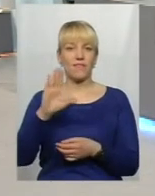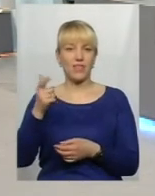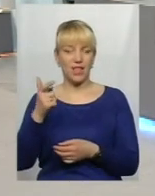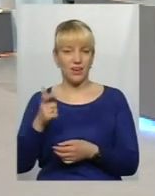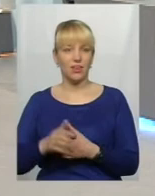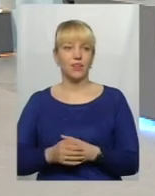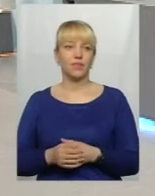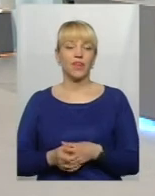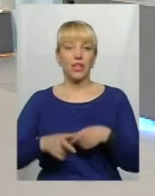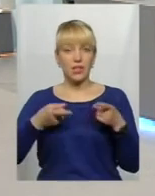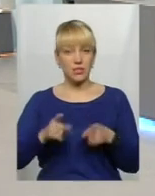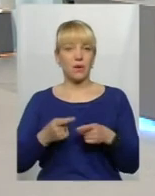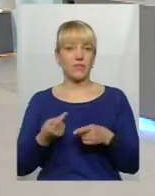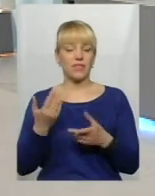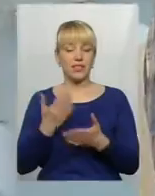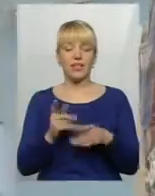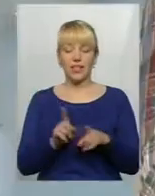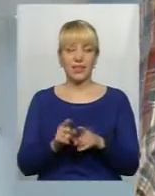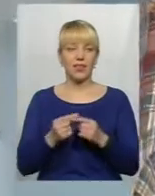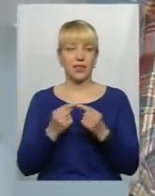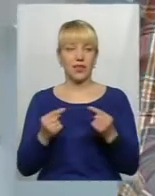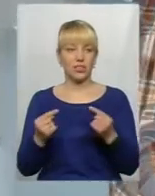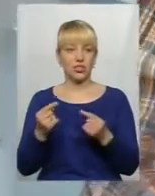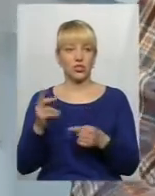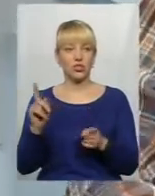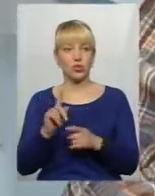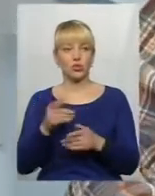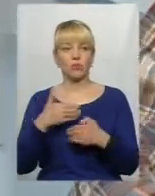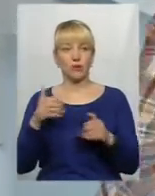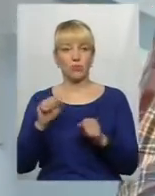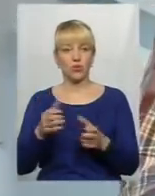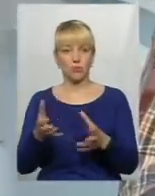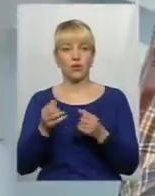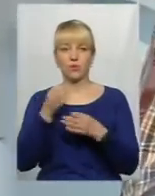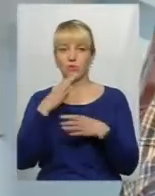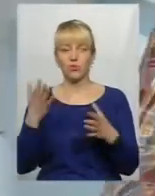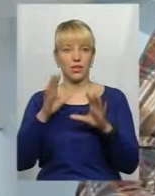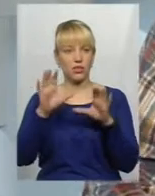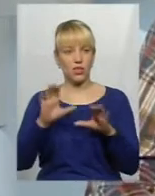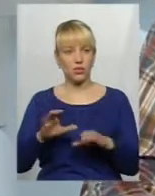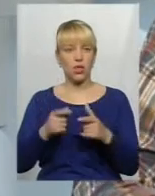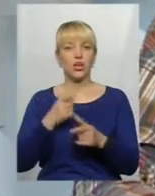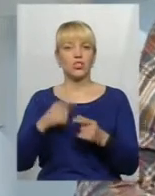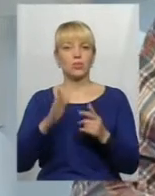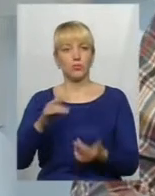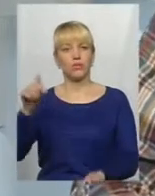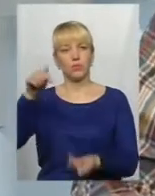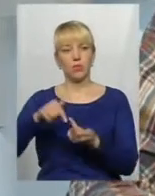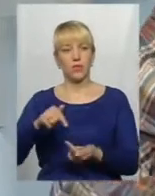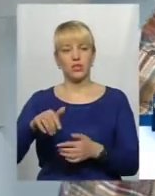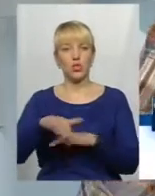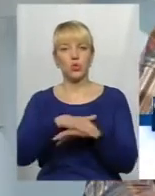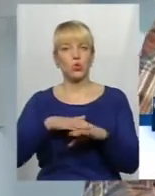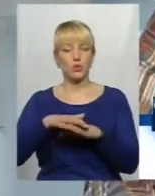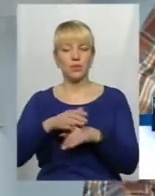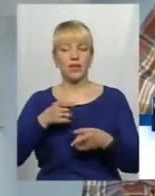що є такі речі, що ми можемо прийняти будь-яке законодавство, але чи буде воно відповідати суспільним раліям.